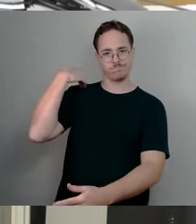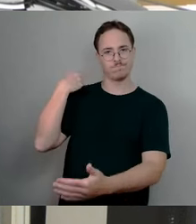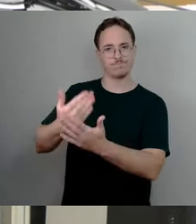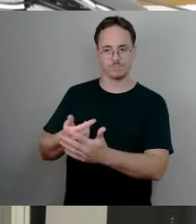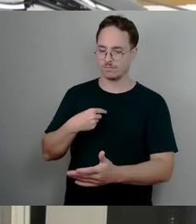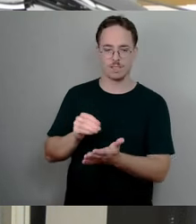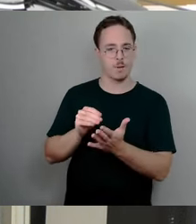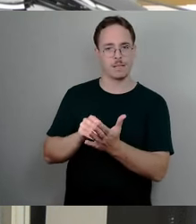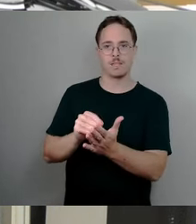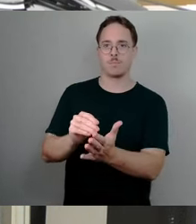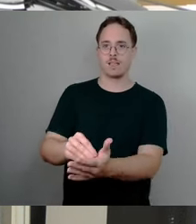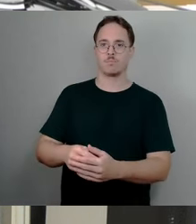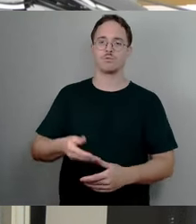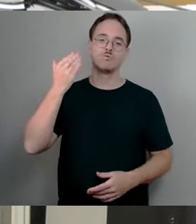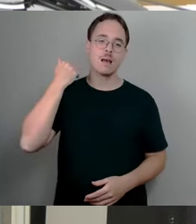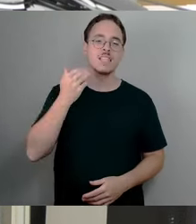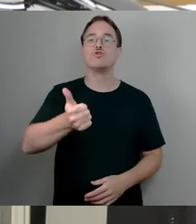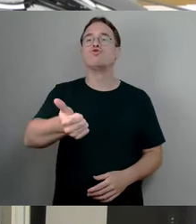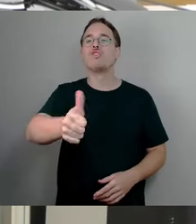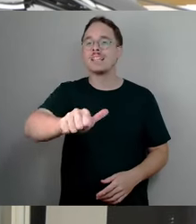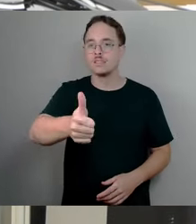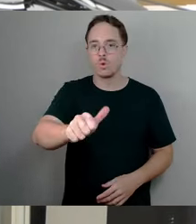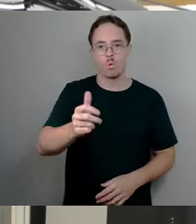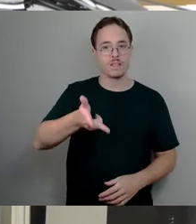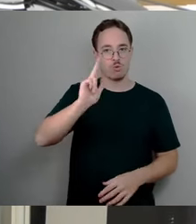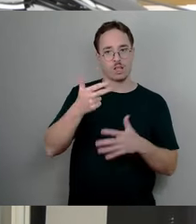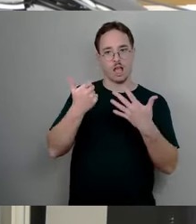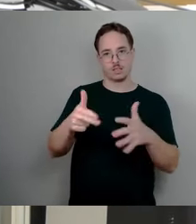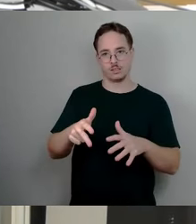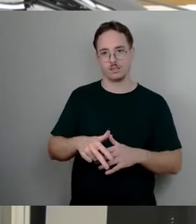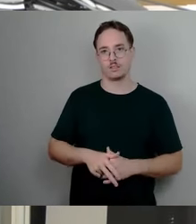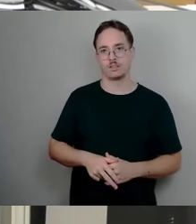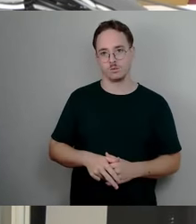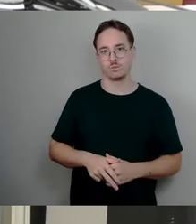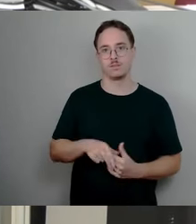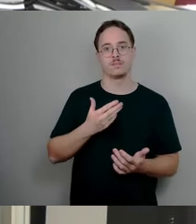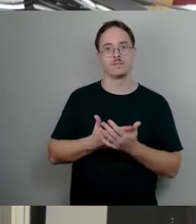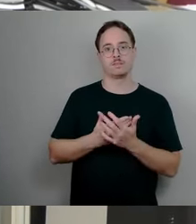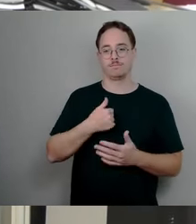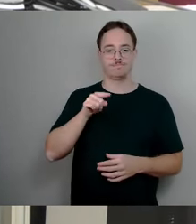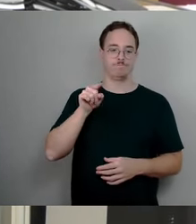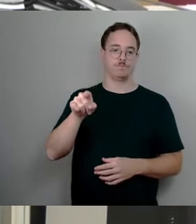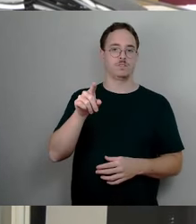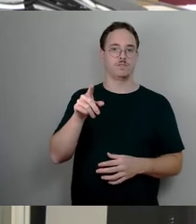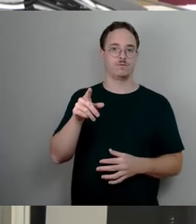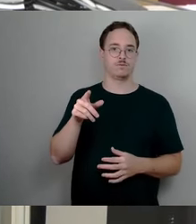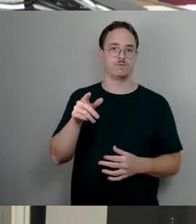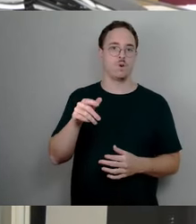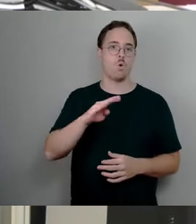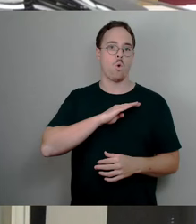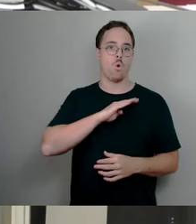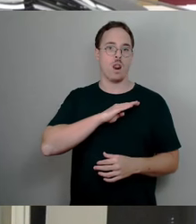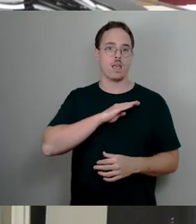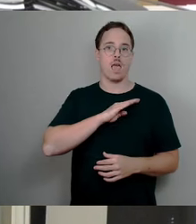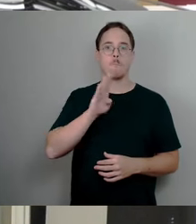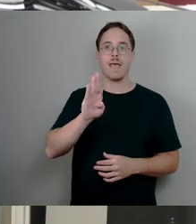es war damals eine Schätzung 380. Deswegen widerspreche ich ausdrücklich meinem geschätzten Kollegen Bernd Lommel,